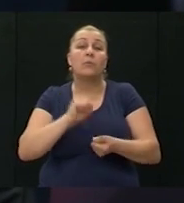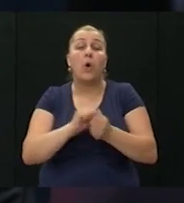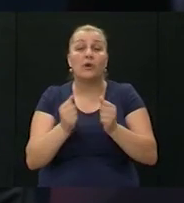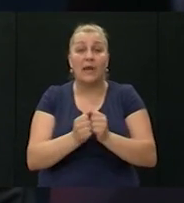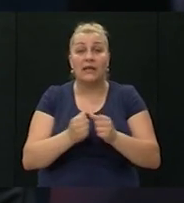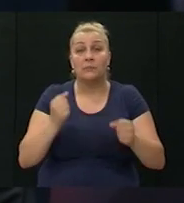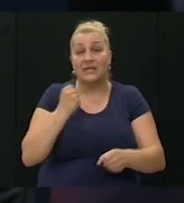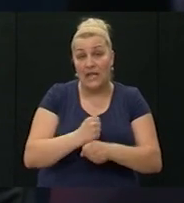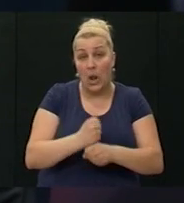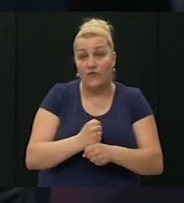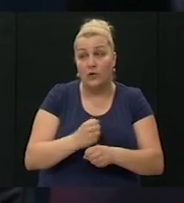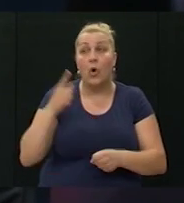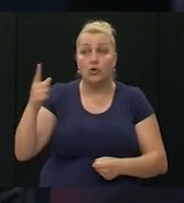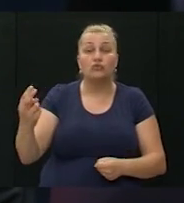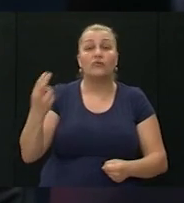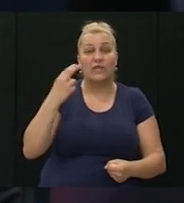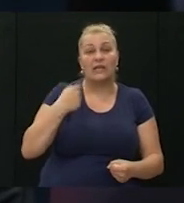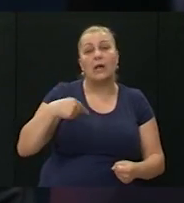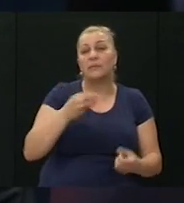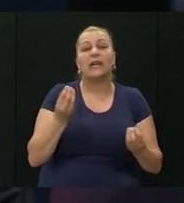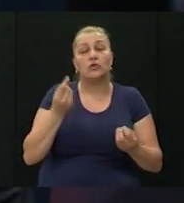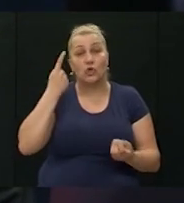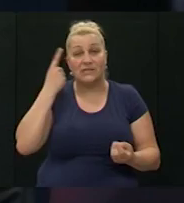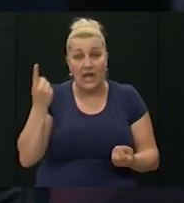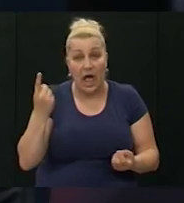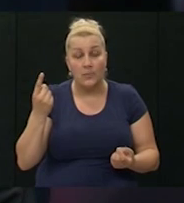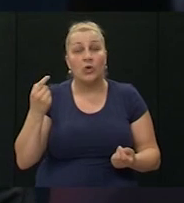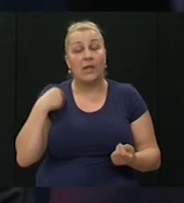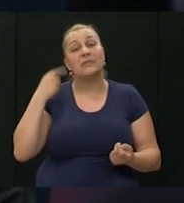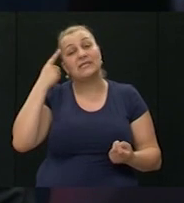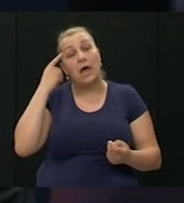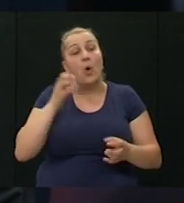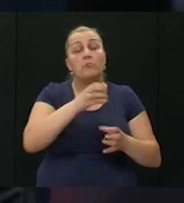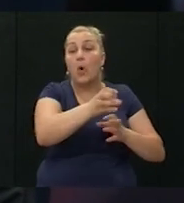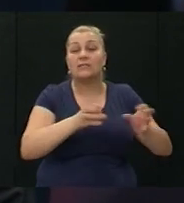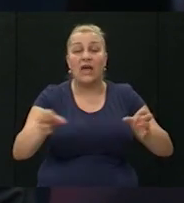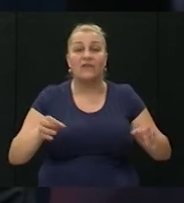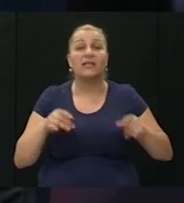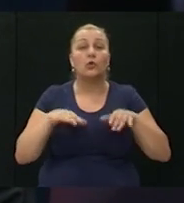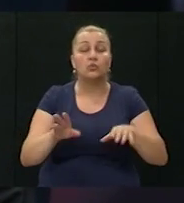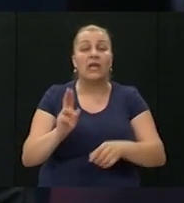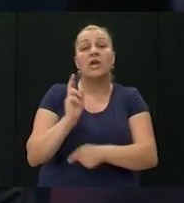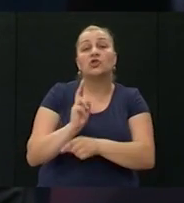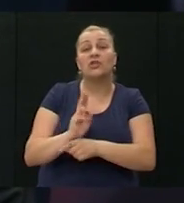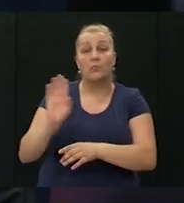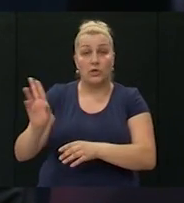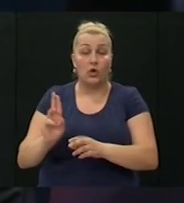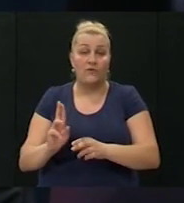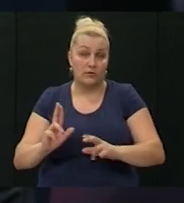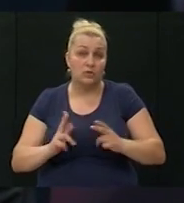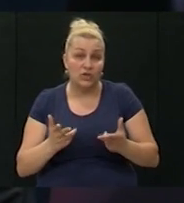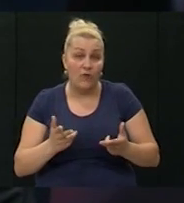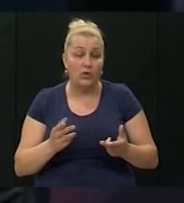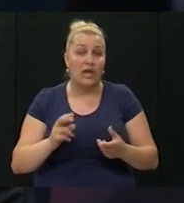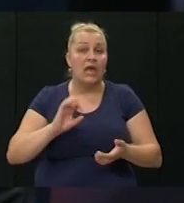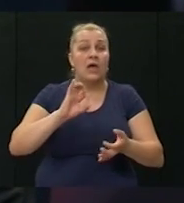djelovanjima, ljudi su uvidjeli da mi nešto znamo, da mi znamo postavljati ljude, da im zaštitimo živote, da znamo predviđati